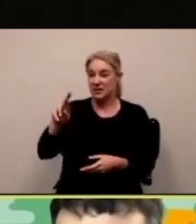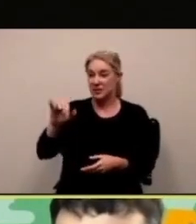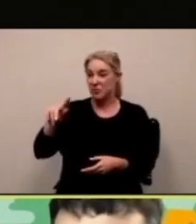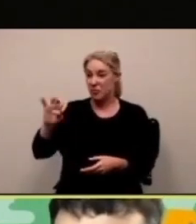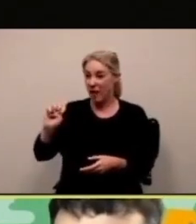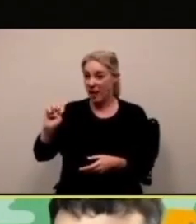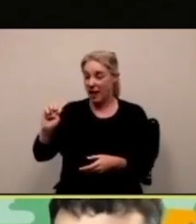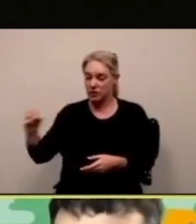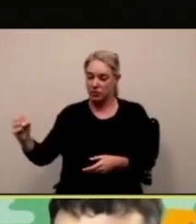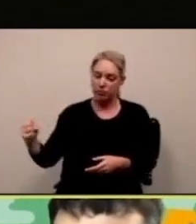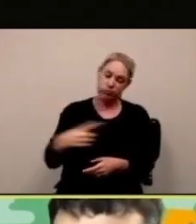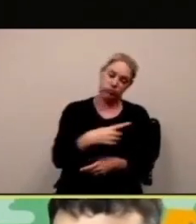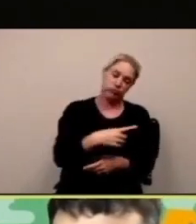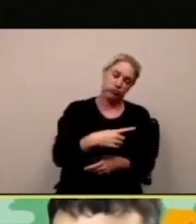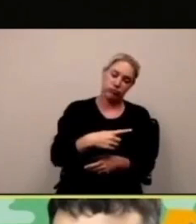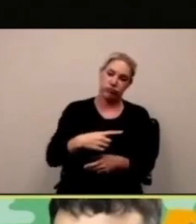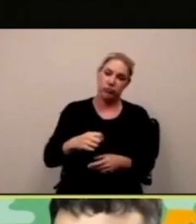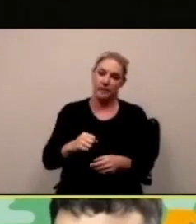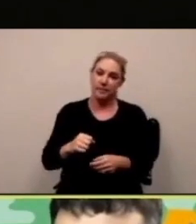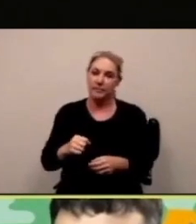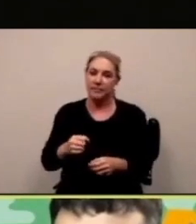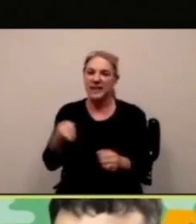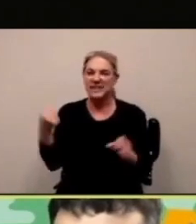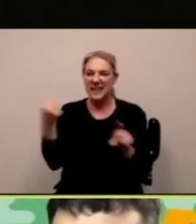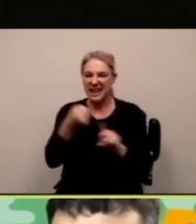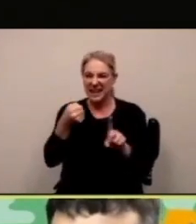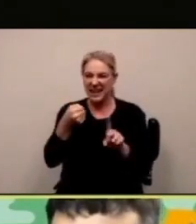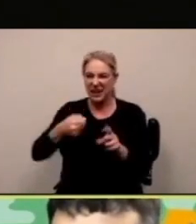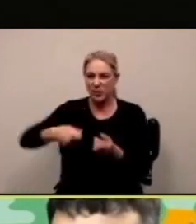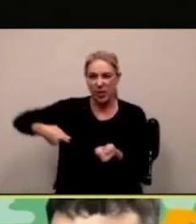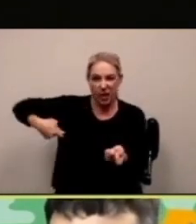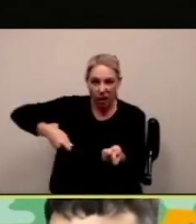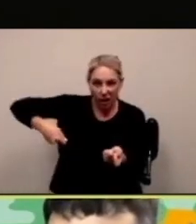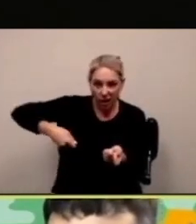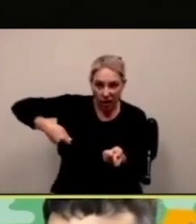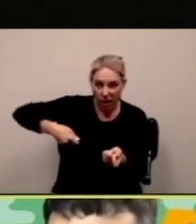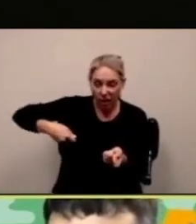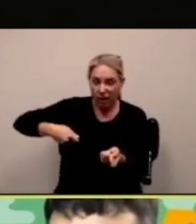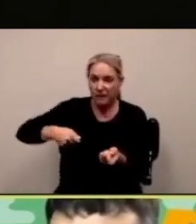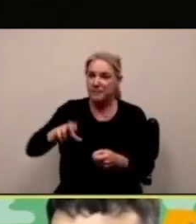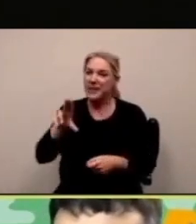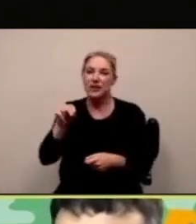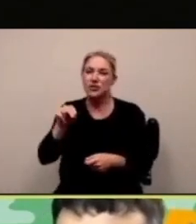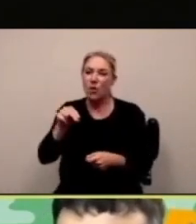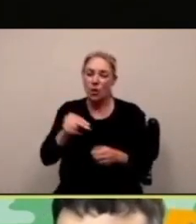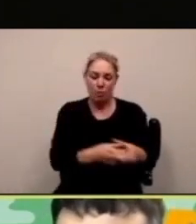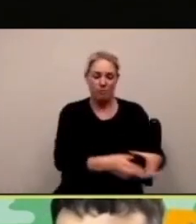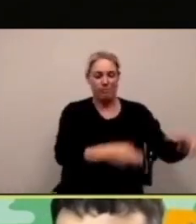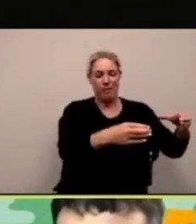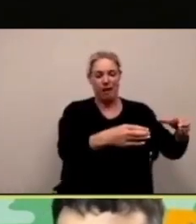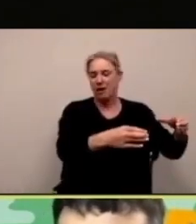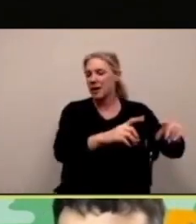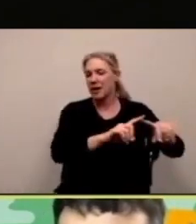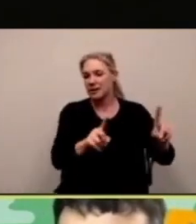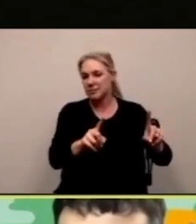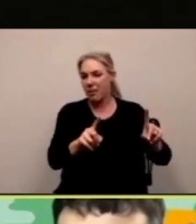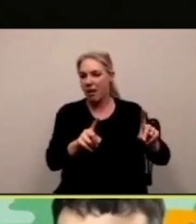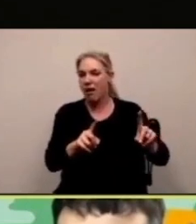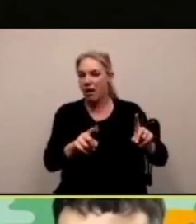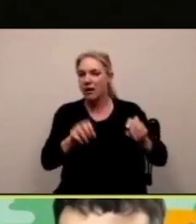pare da baseball e così le spingiamo facciamo sprite è come se stessi tu